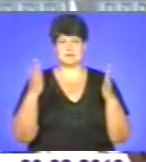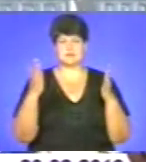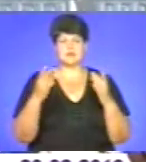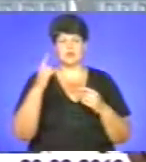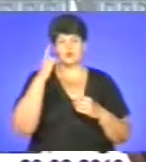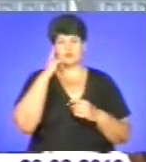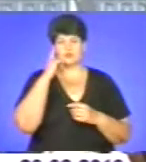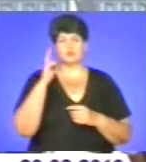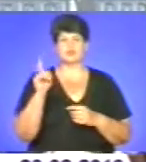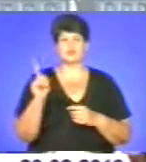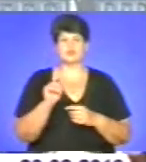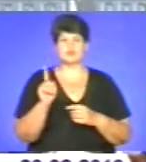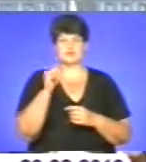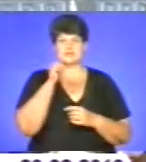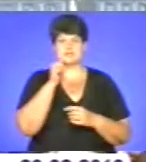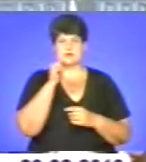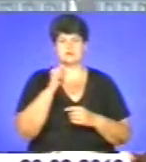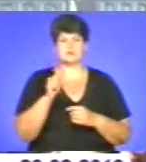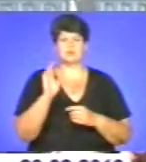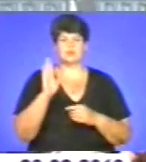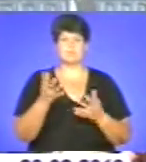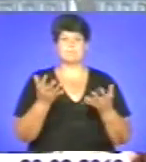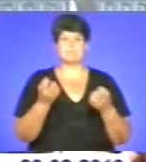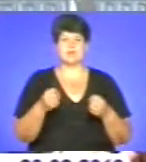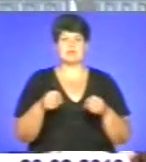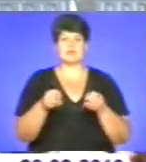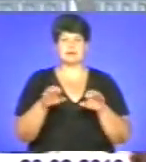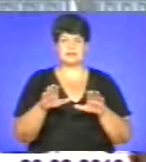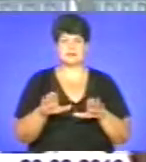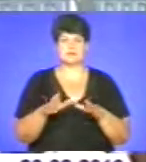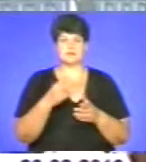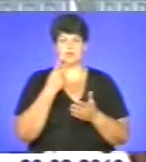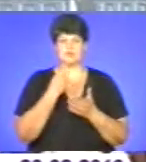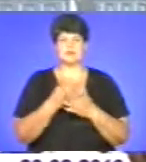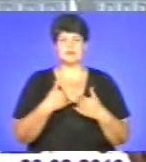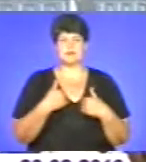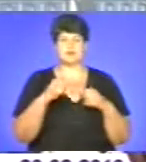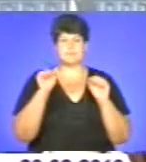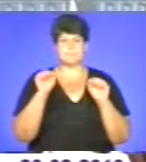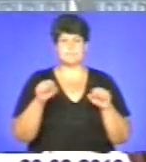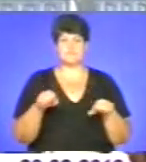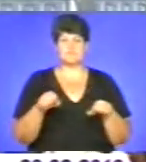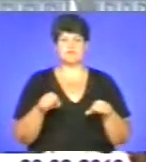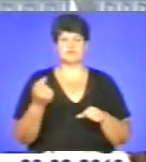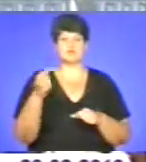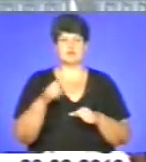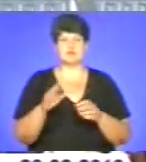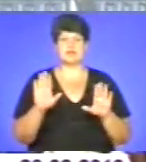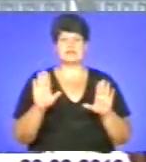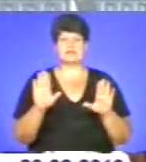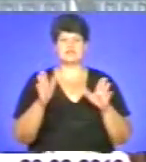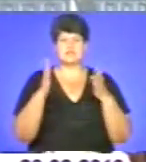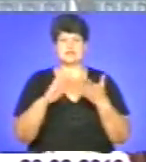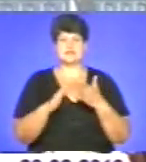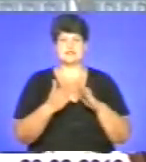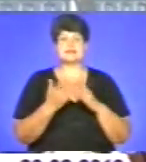Ну і думаю, що завтра ми ще будемо прийняти рішення. Подивимося наші можливості. І з того надзвичайних ситуацій, з яких